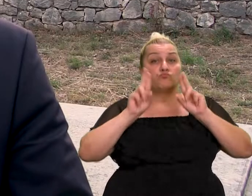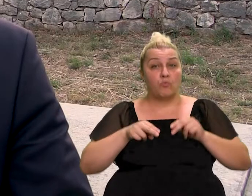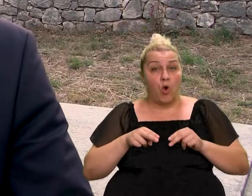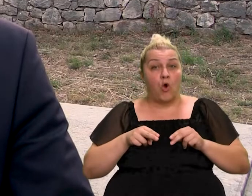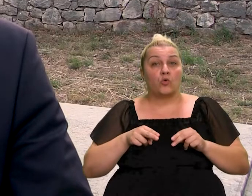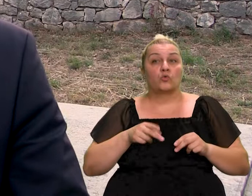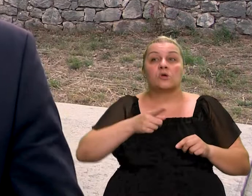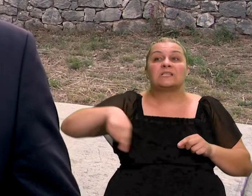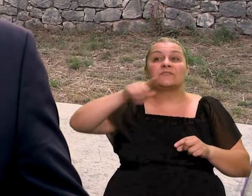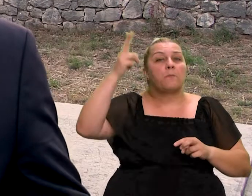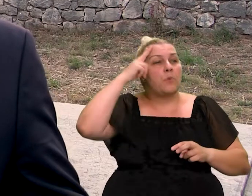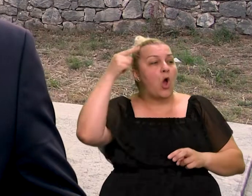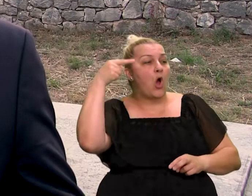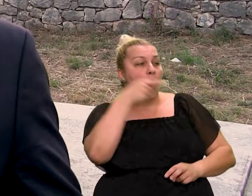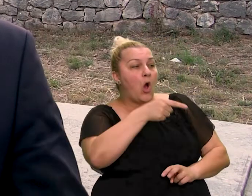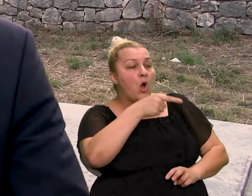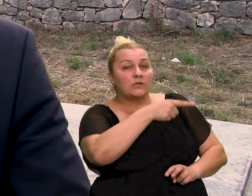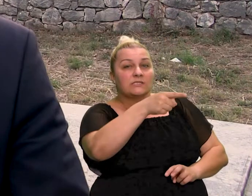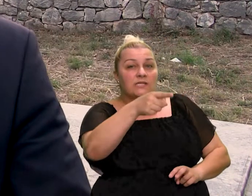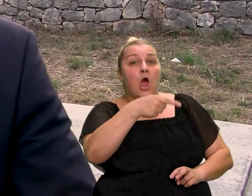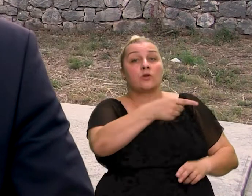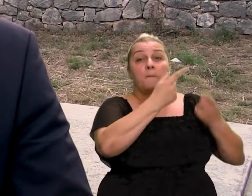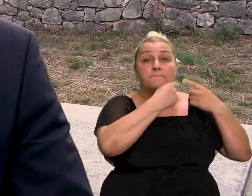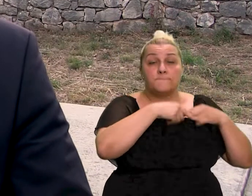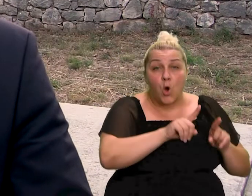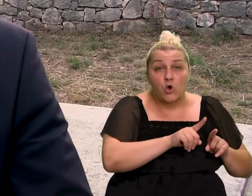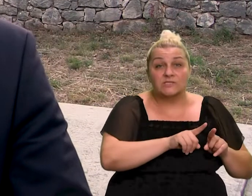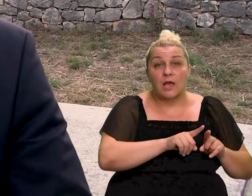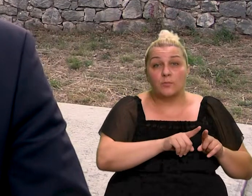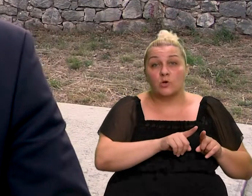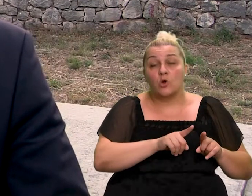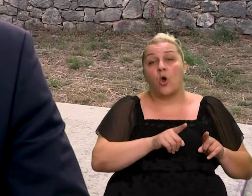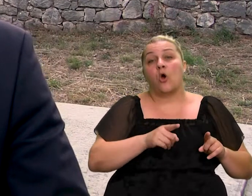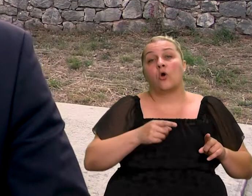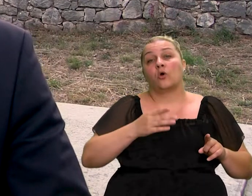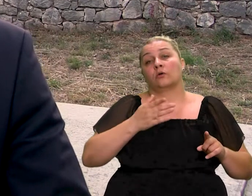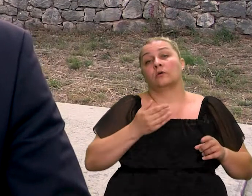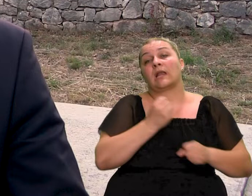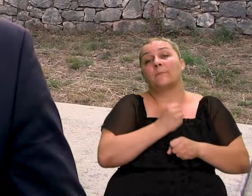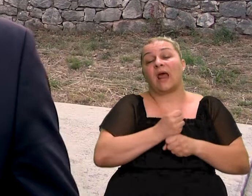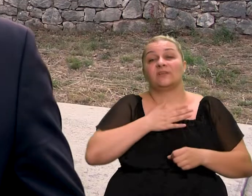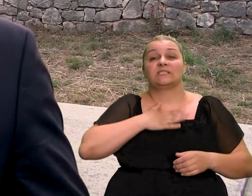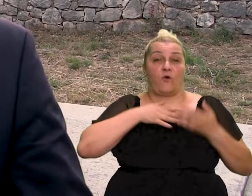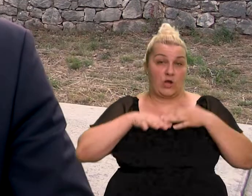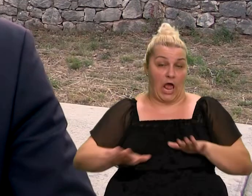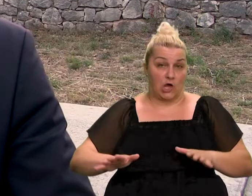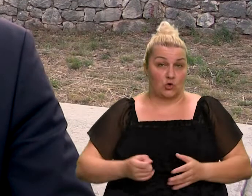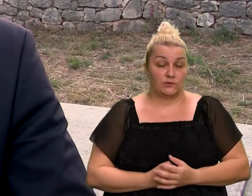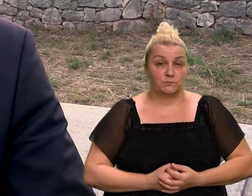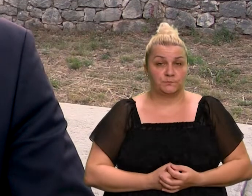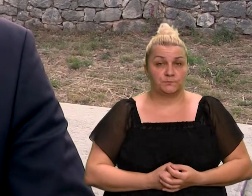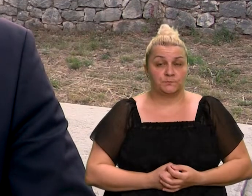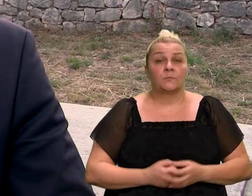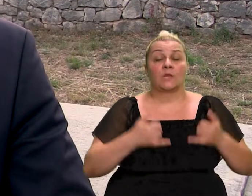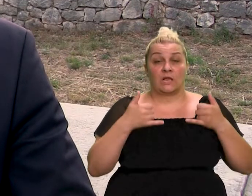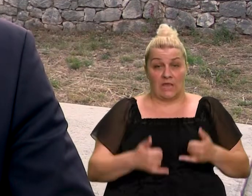društvu bili prepoznati kao netko koje je na poseban način zadužio svoj narod. Hrvatski branitelji su